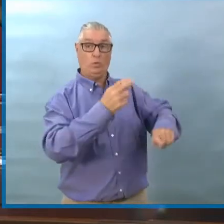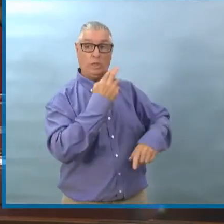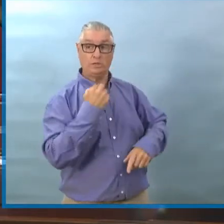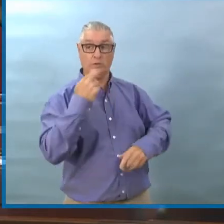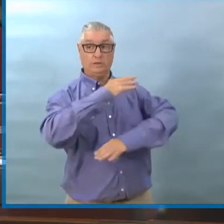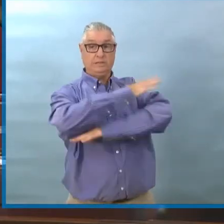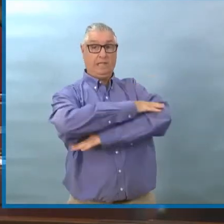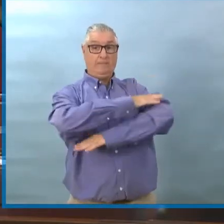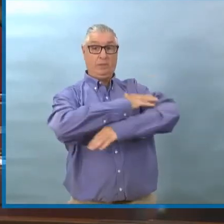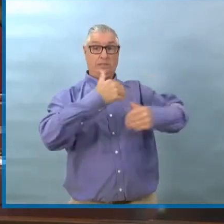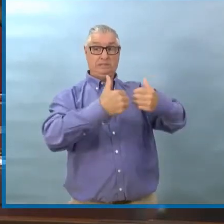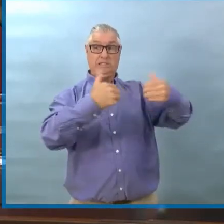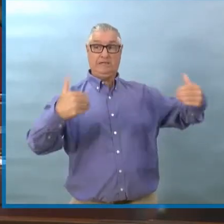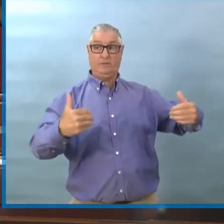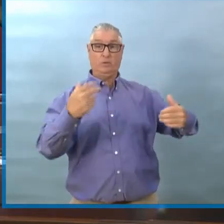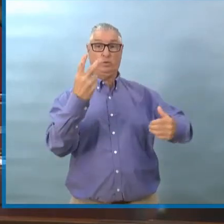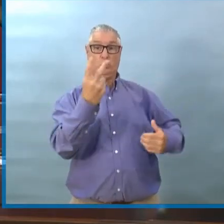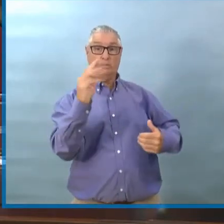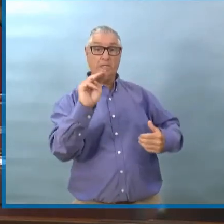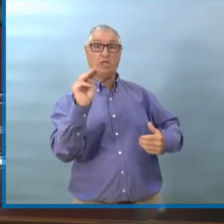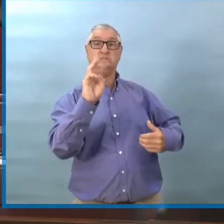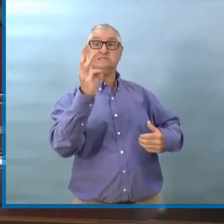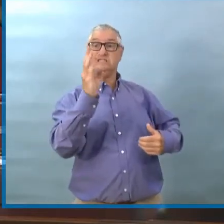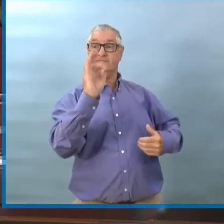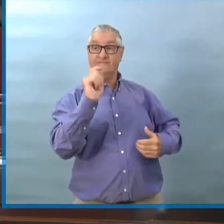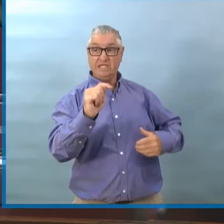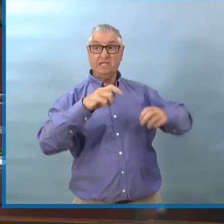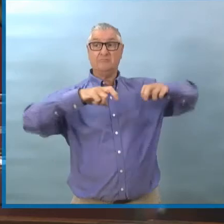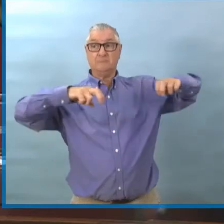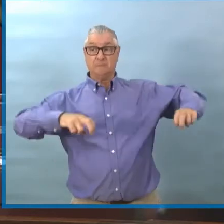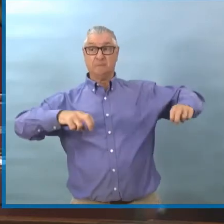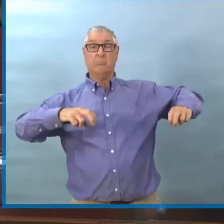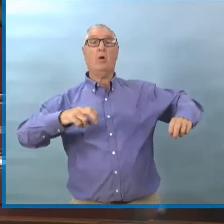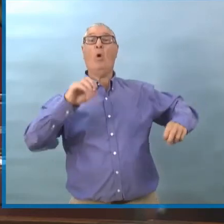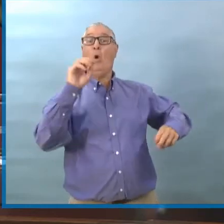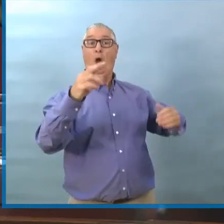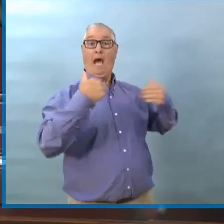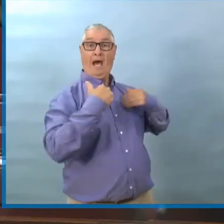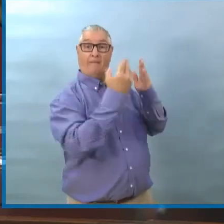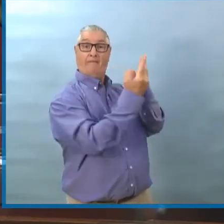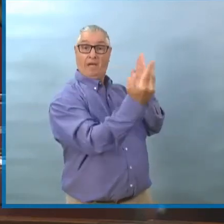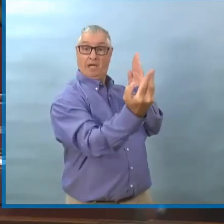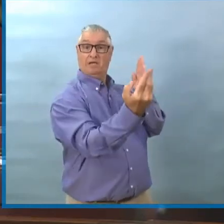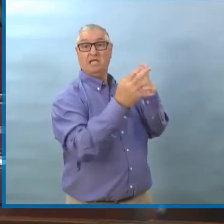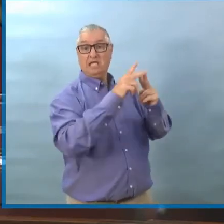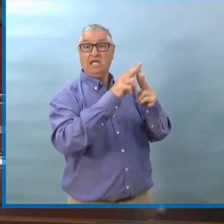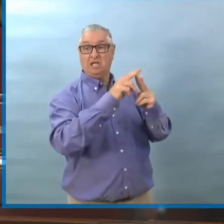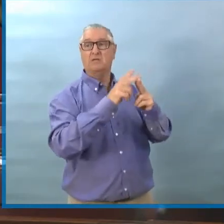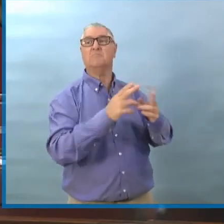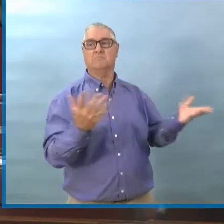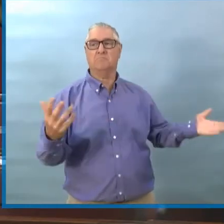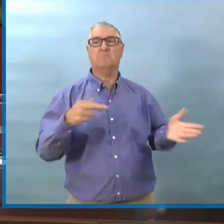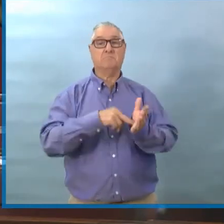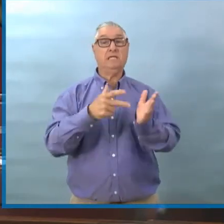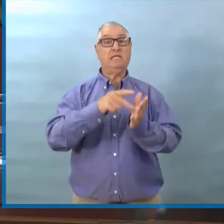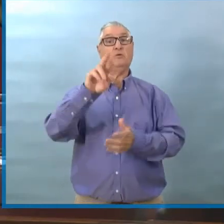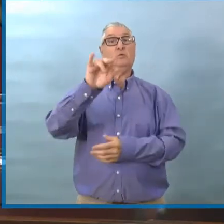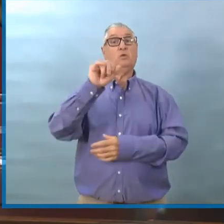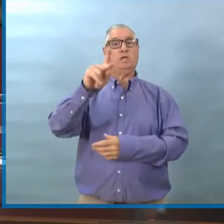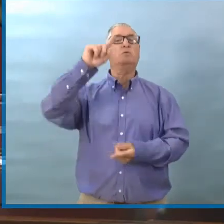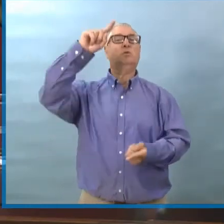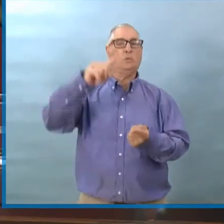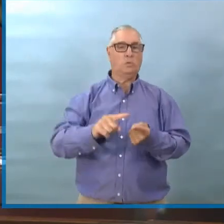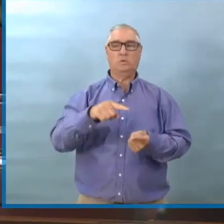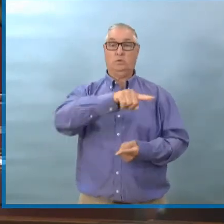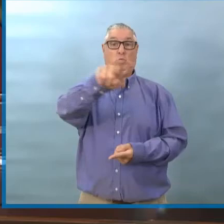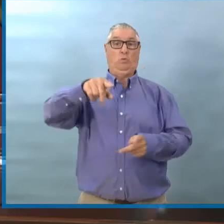Quand les clients vont dans des restaurants où il y a une séparation de 2 mètres ou des barrières, c